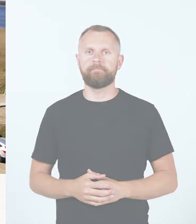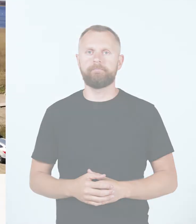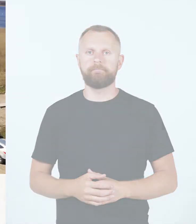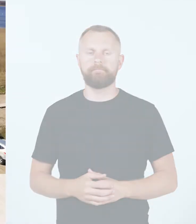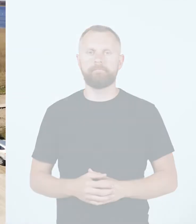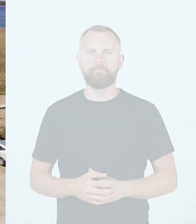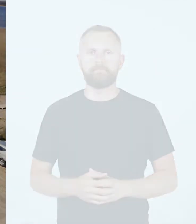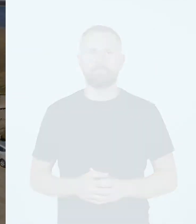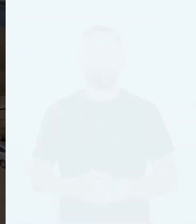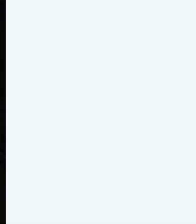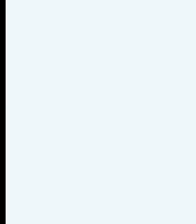Võib saa, mernet concept.